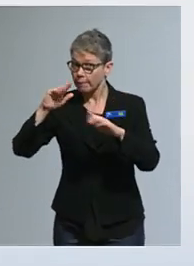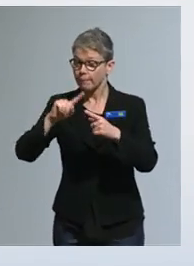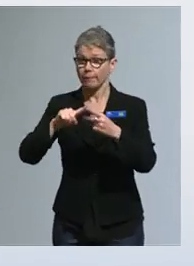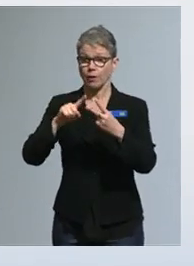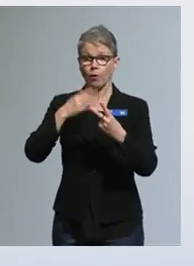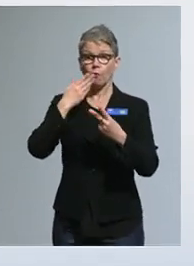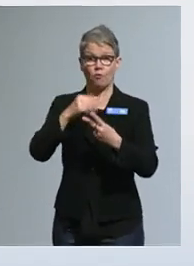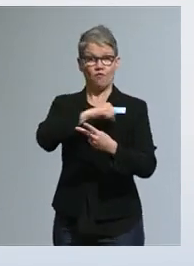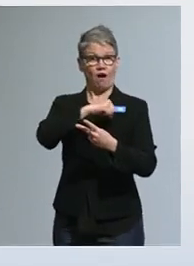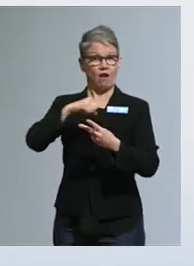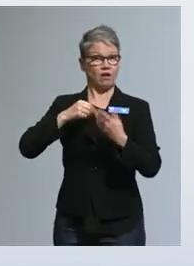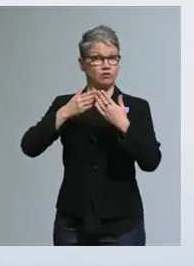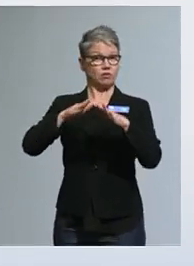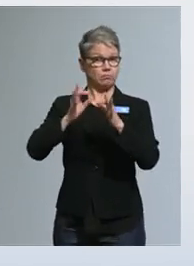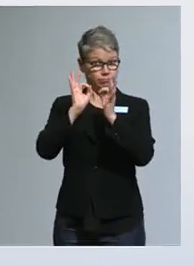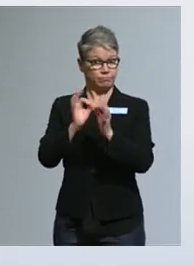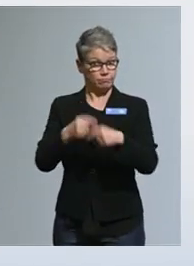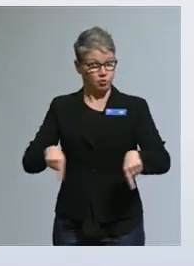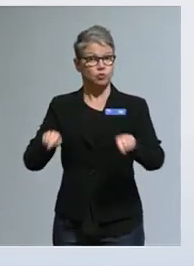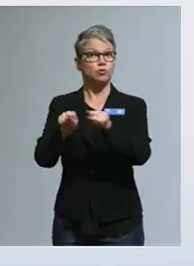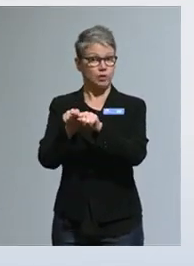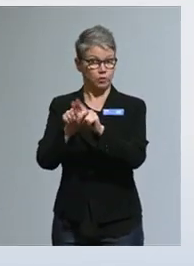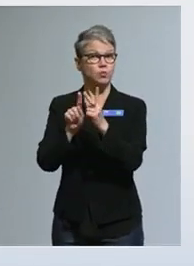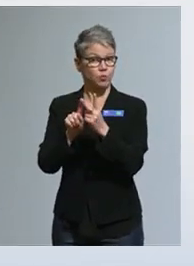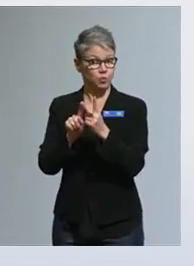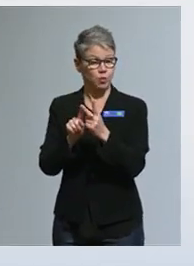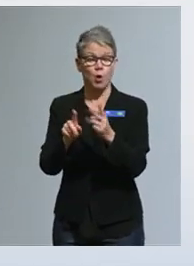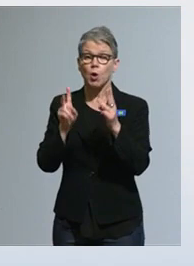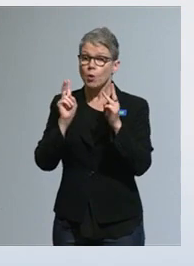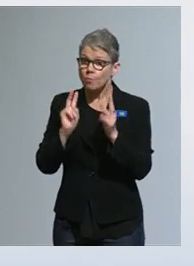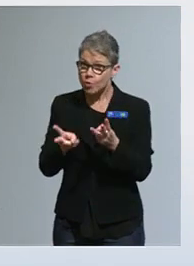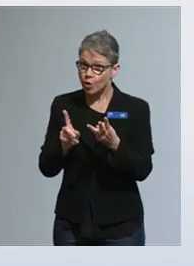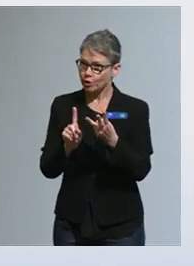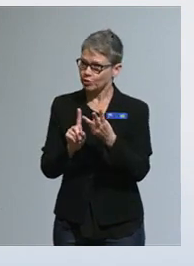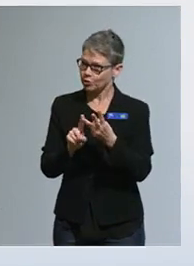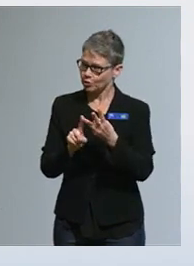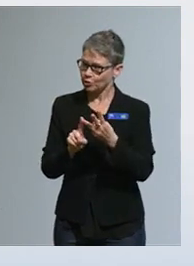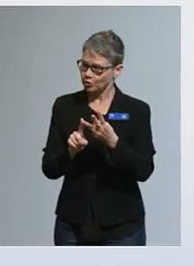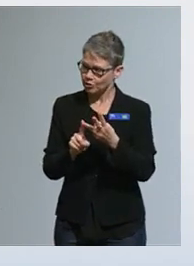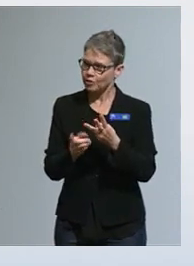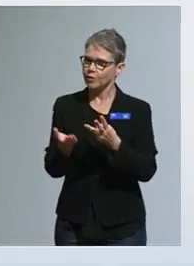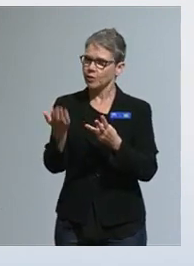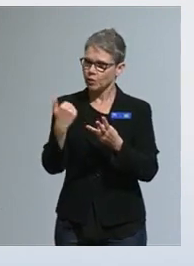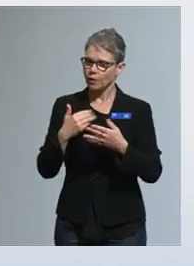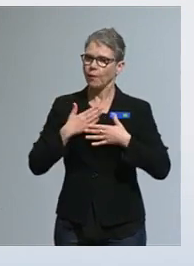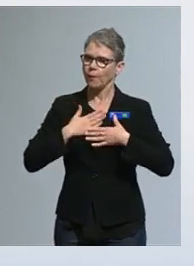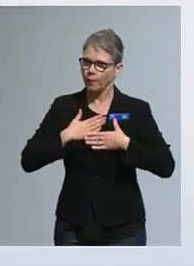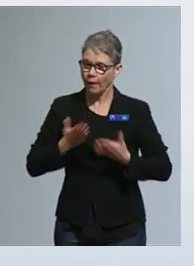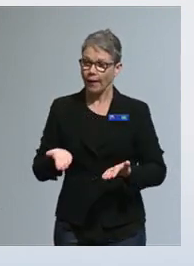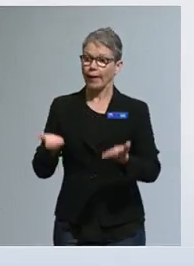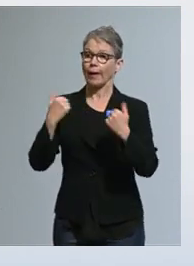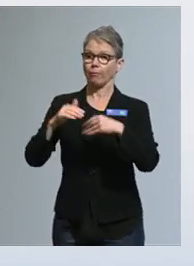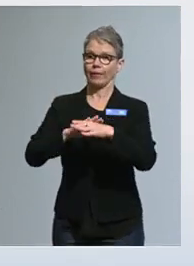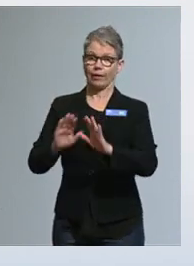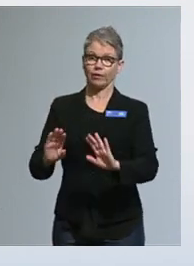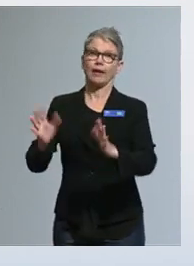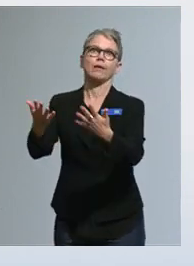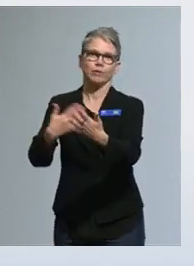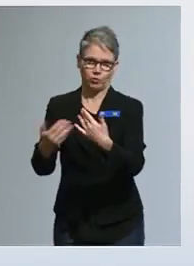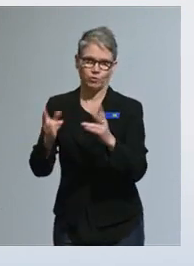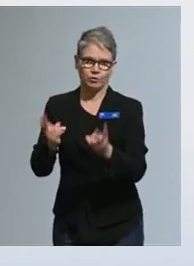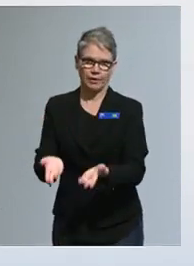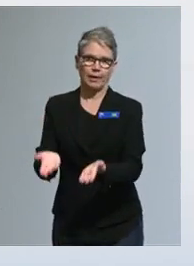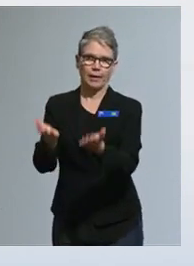hallinnon toteutumista. Sen lisäksi se helpottaa sitä käytännön elämän työtä.